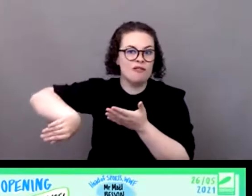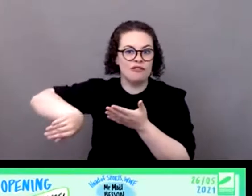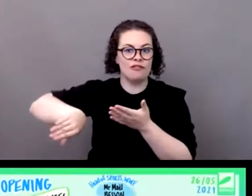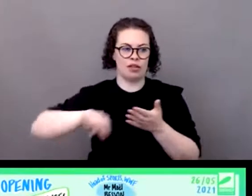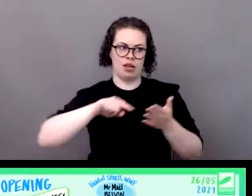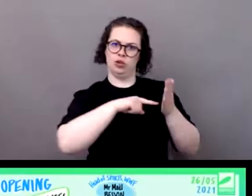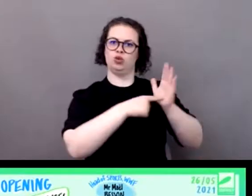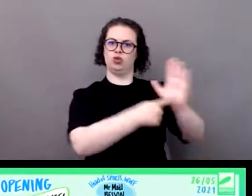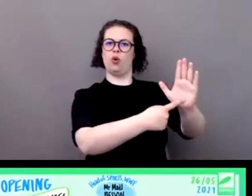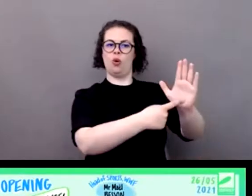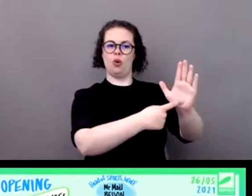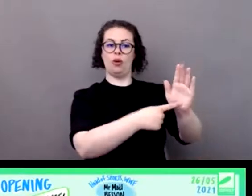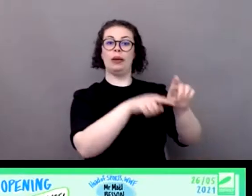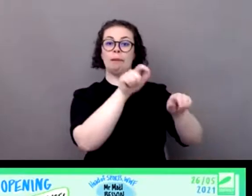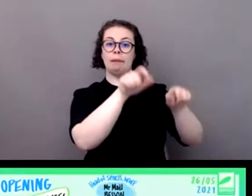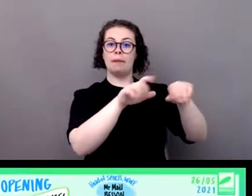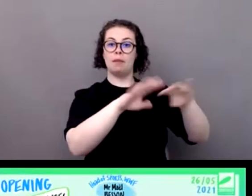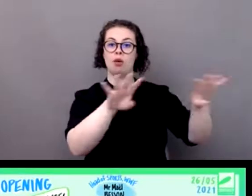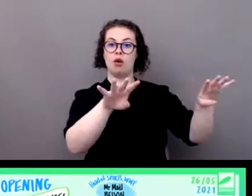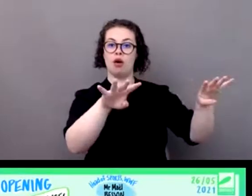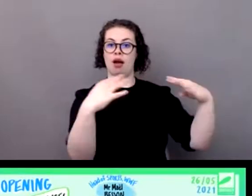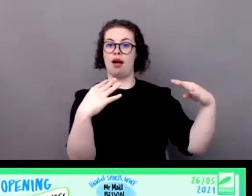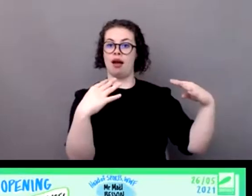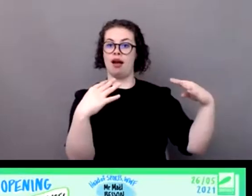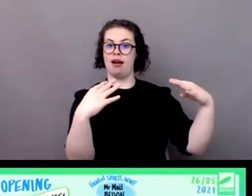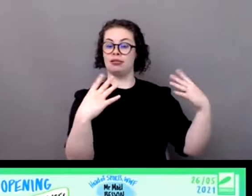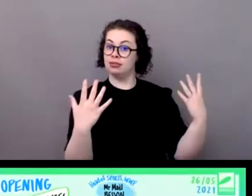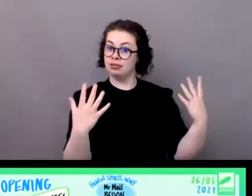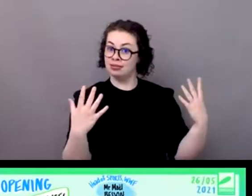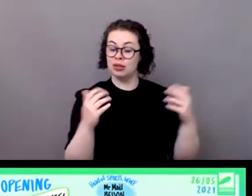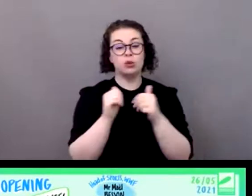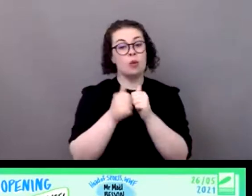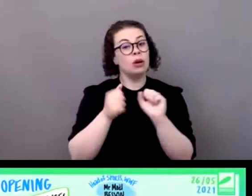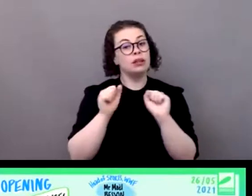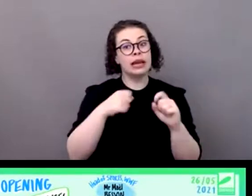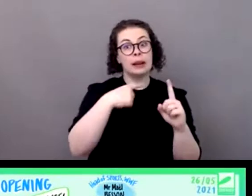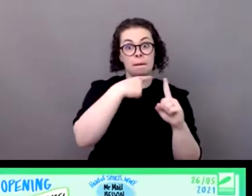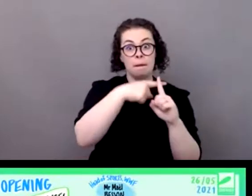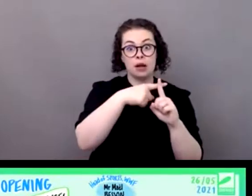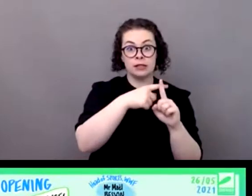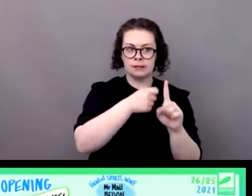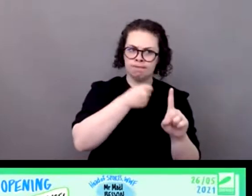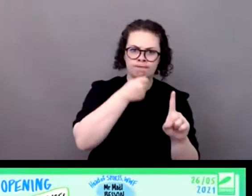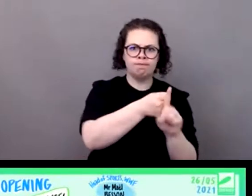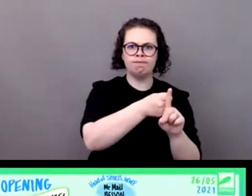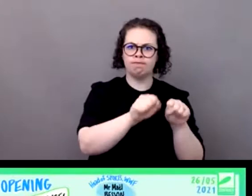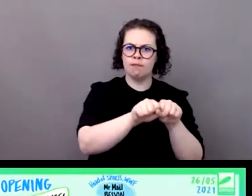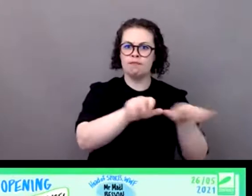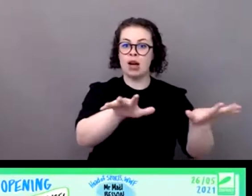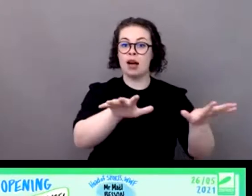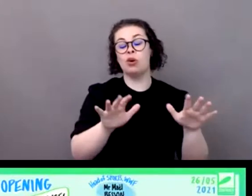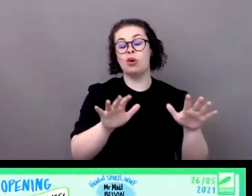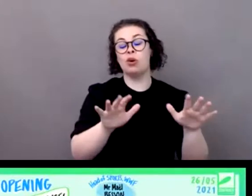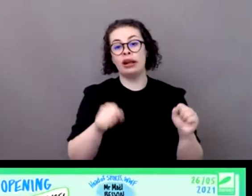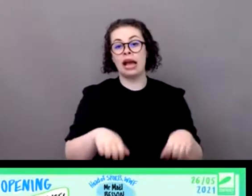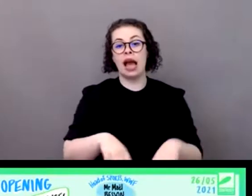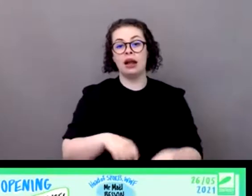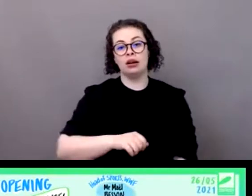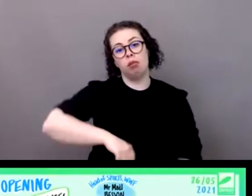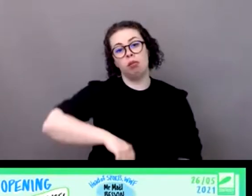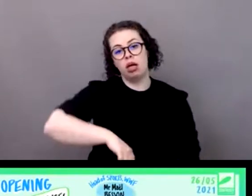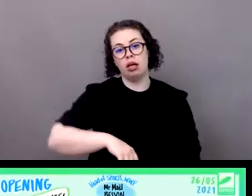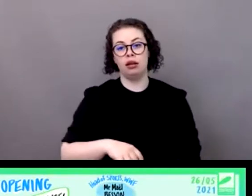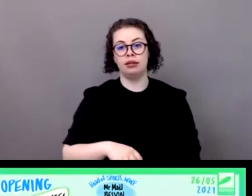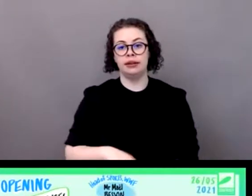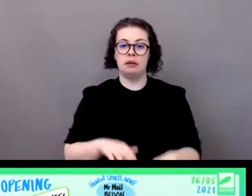challenge mon sens qui qui s'ouvre aux aux acteurs du sport et aux sportifs c'est comment on arrive à avoir une